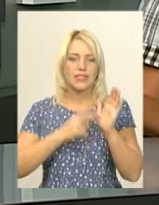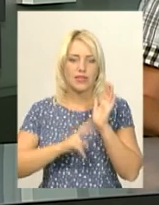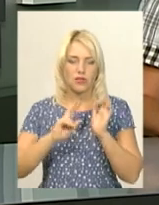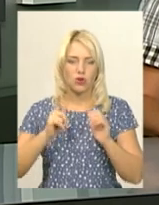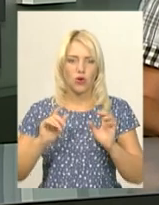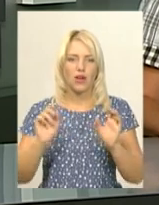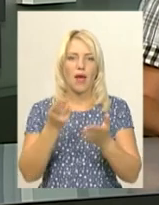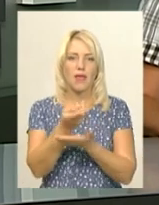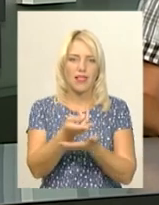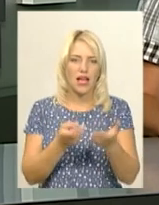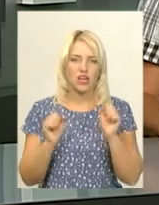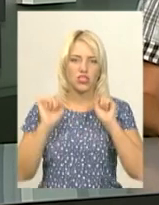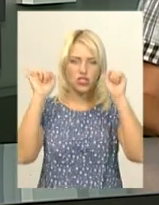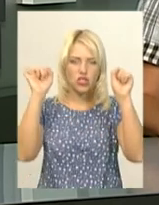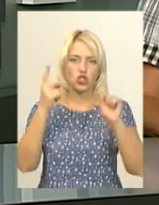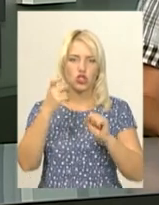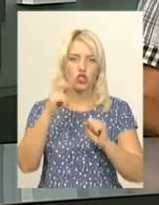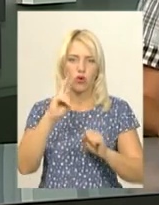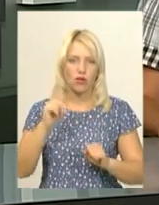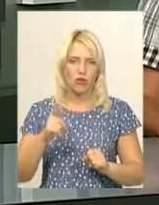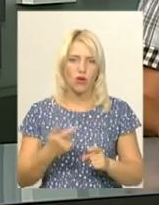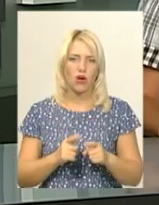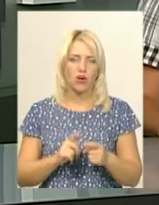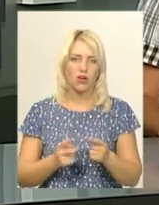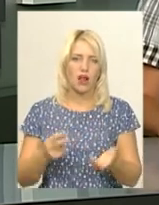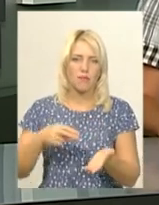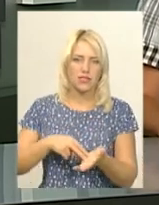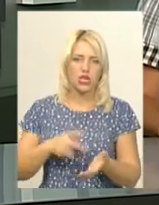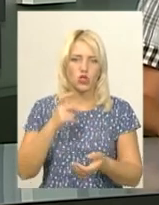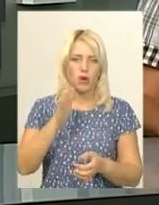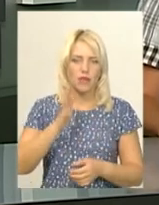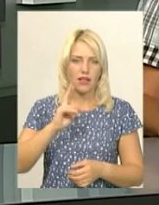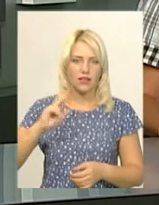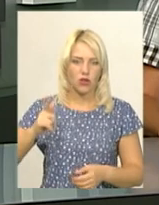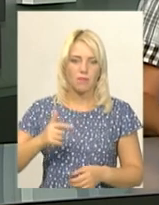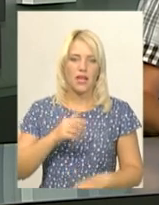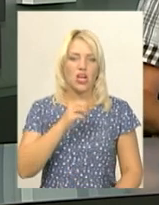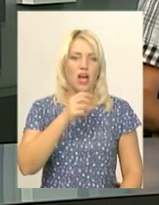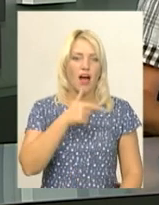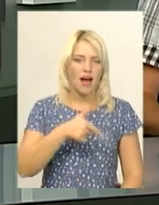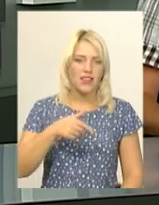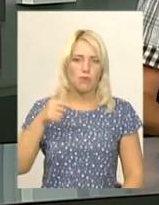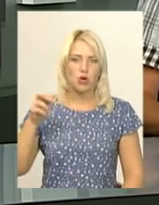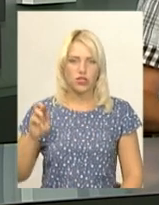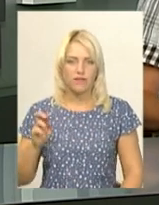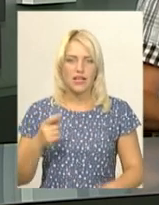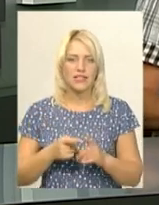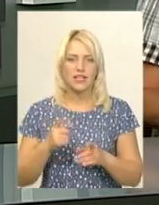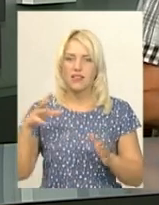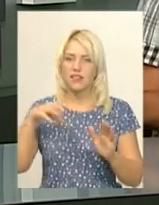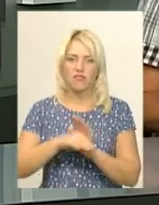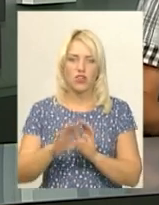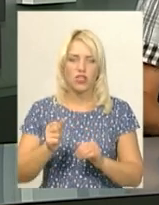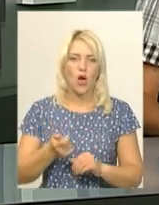лежачі підняла 100 кілограмів, у становій тязі – 150 кілограмів. Хмельничанка Ганна Бежевець цього разу у число призерів не